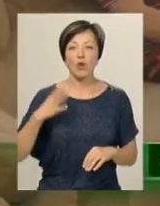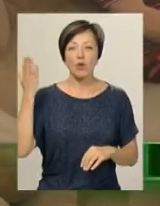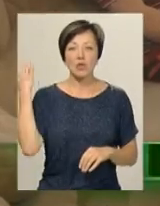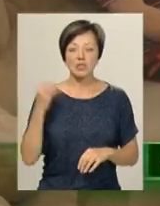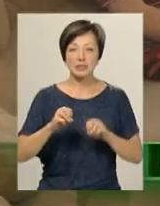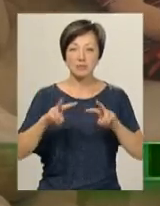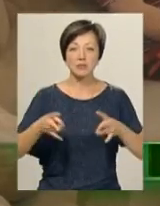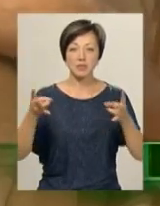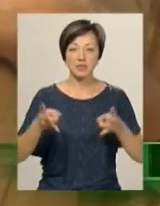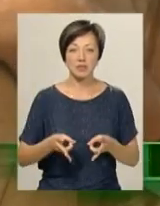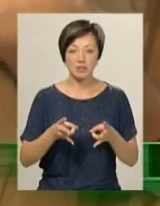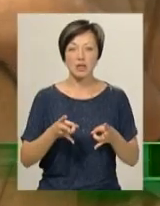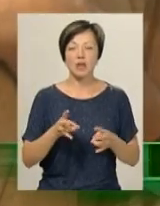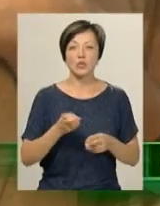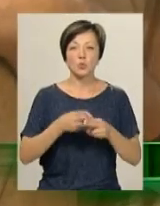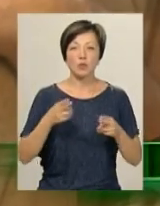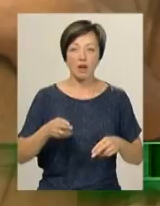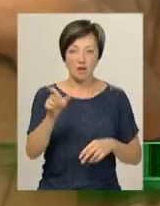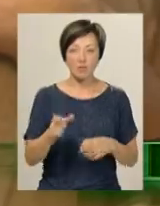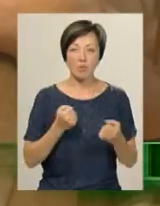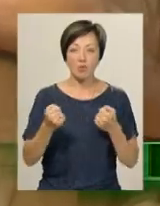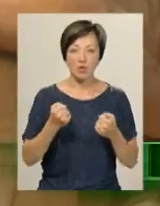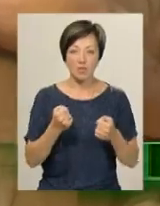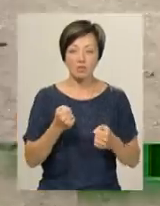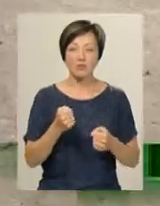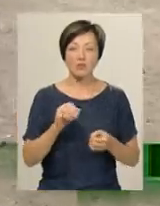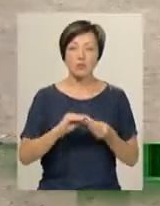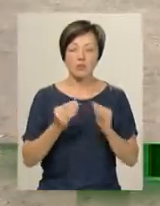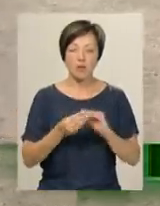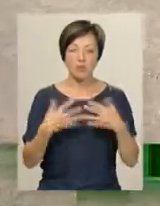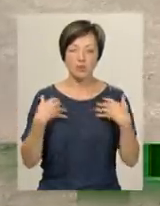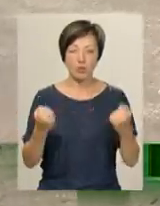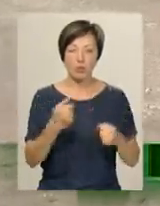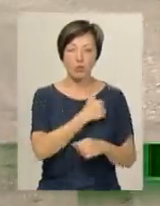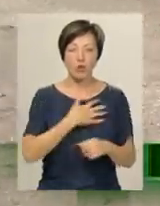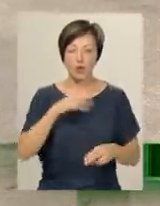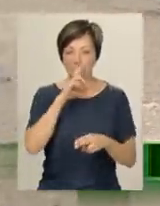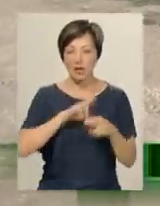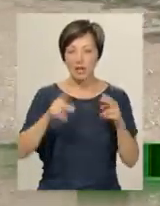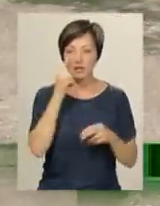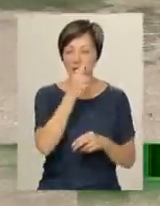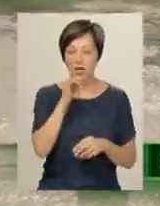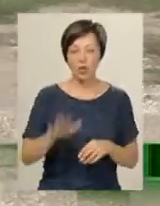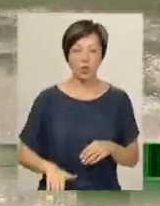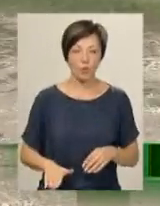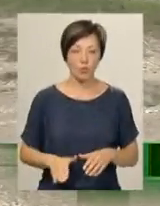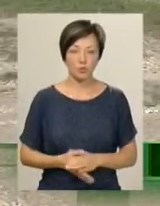спецпризначенець Олександр Дарморос із Дунаєвець бореться з фізичними обмеженнями. Після поранення боєць втратив зір та ногу.